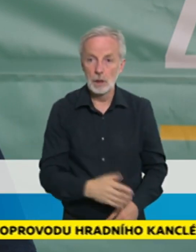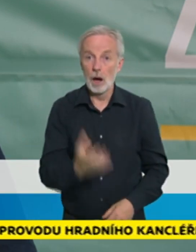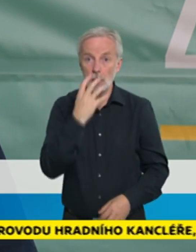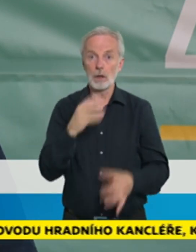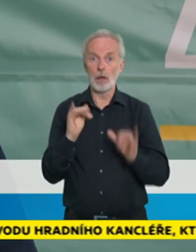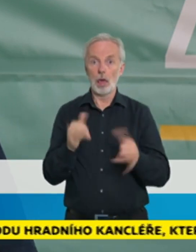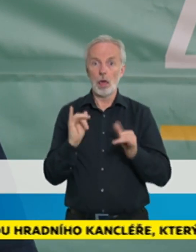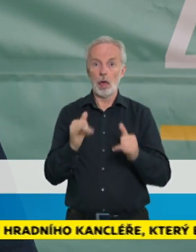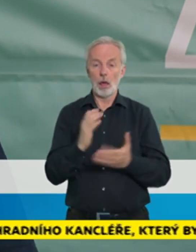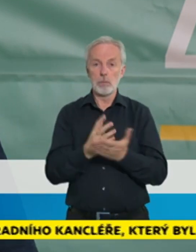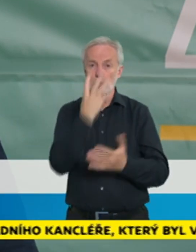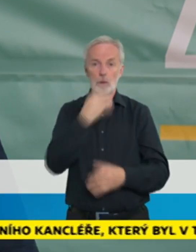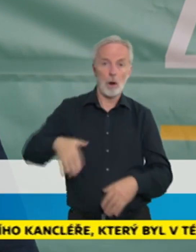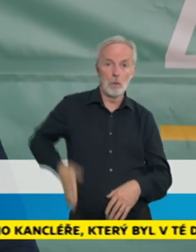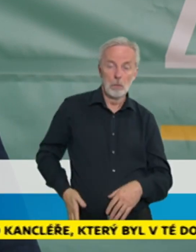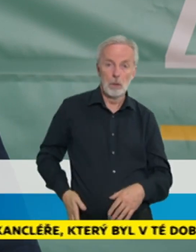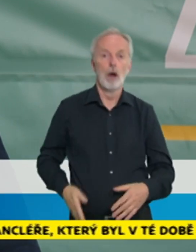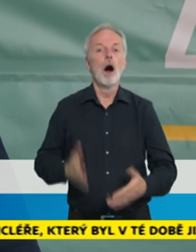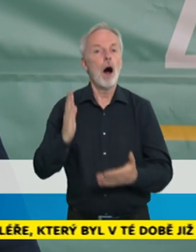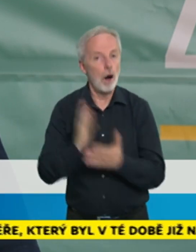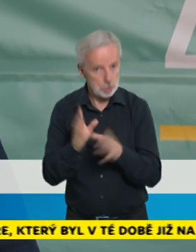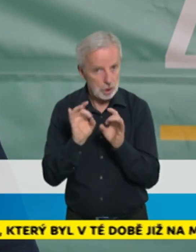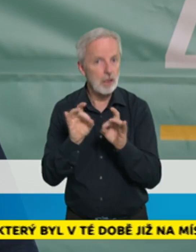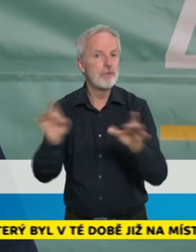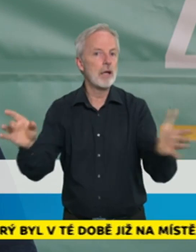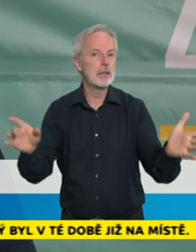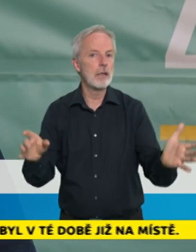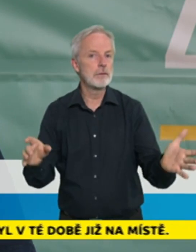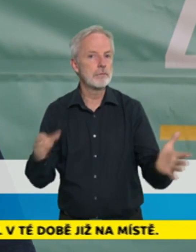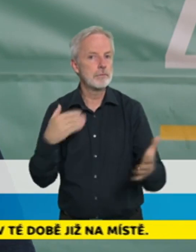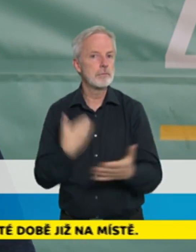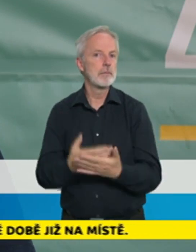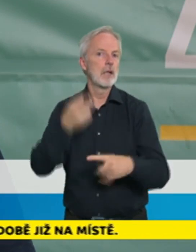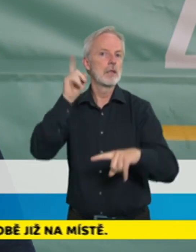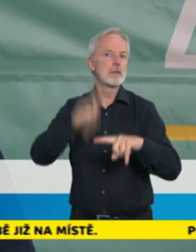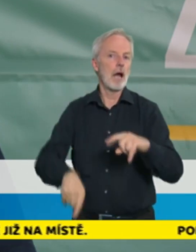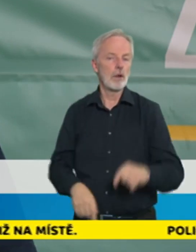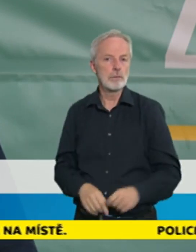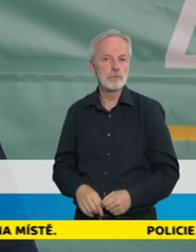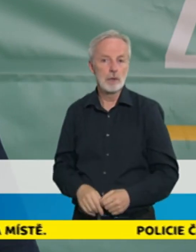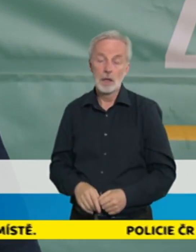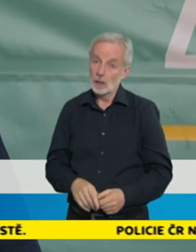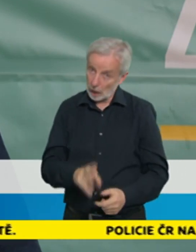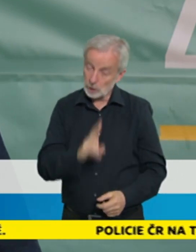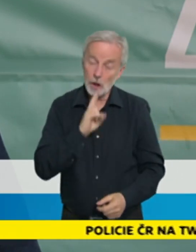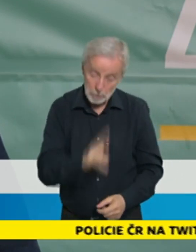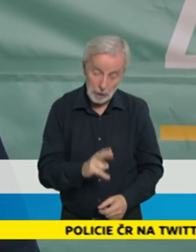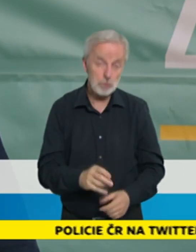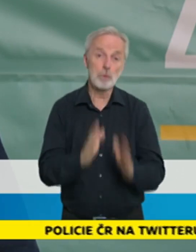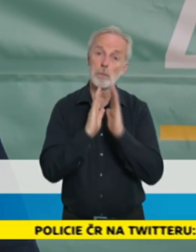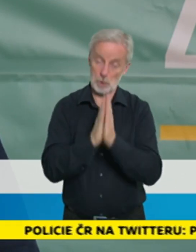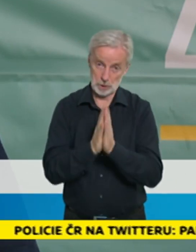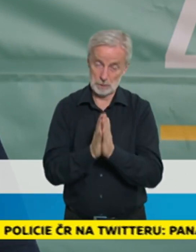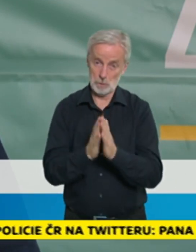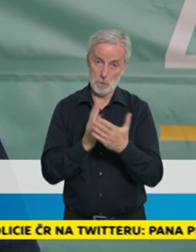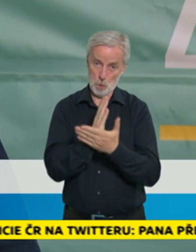máme z tohohle představení klastr. Takže tam opravdu je nutno dodržovat opatření. Zcela jinak